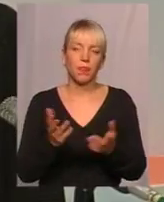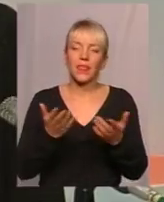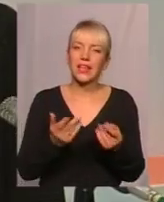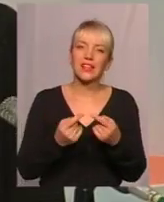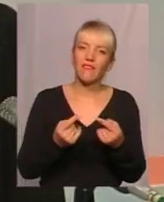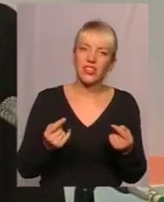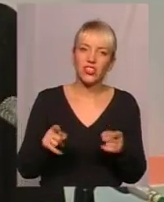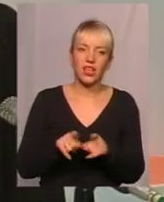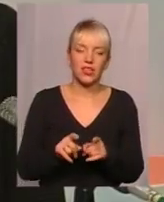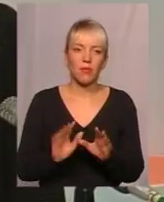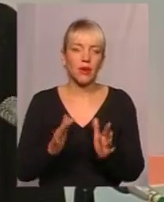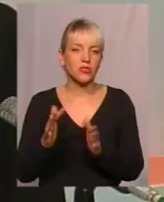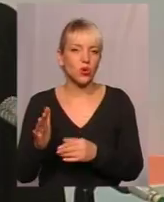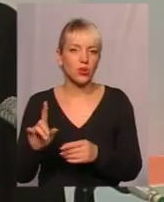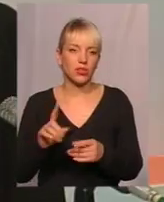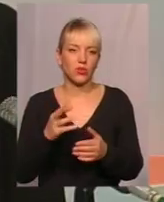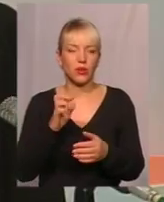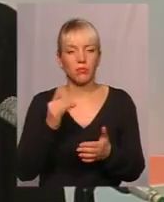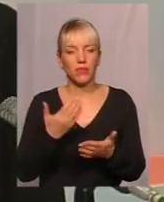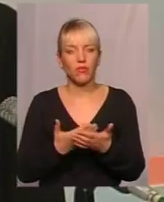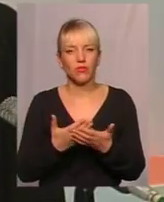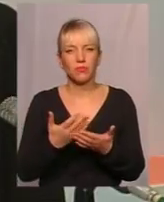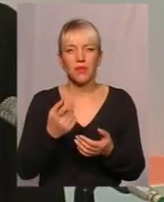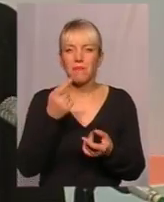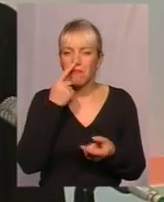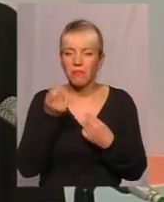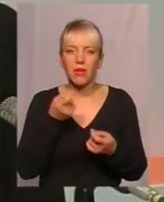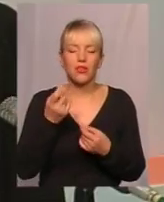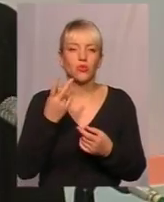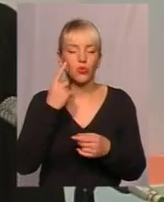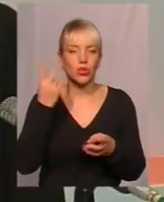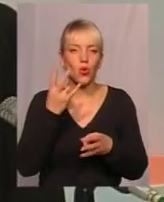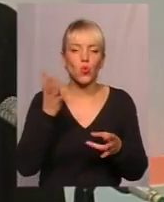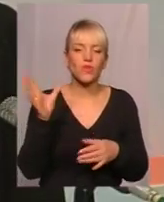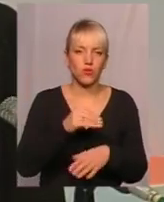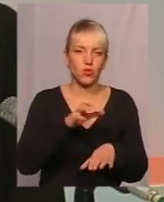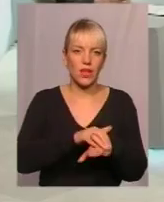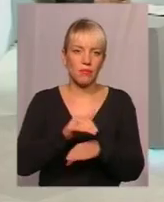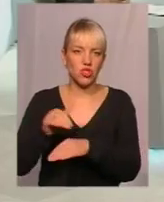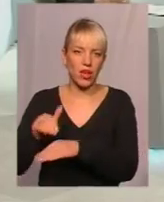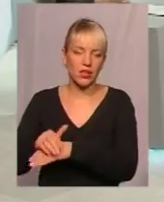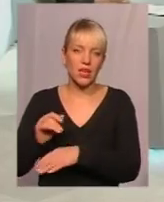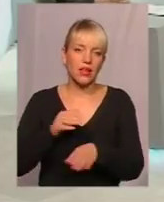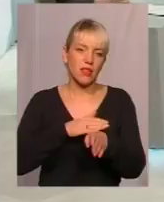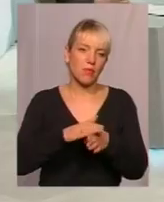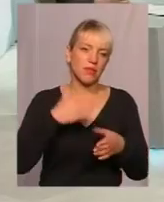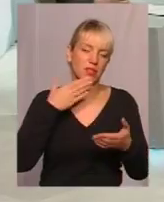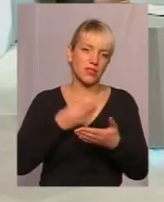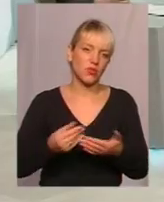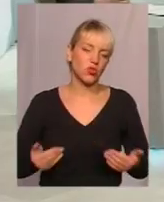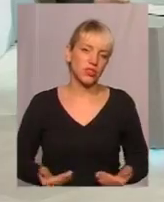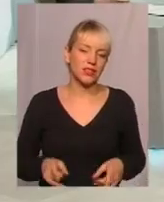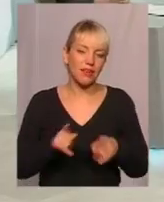такі відбувають, які, якщо вони, ну, мелочі, але це треба завжди зрозуміти і наполняти свою життя такими